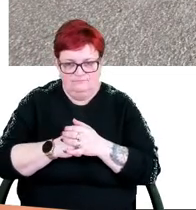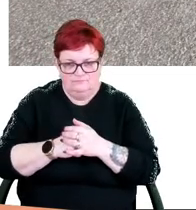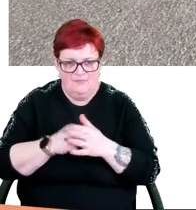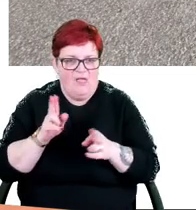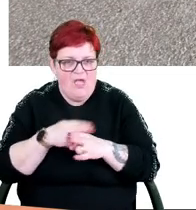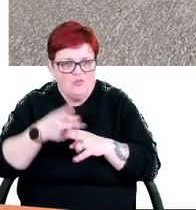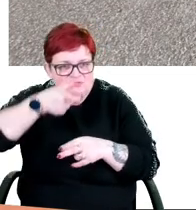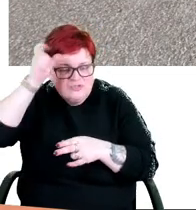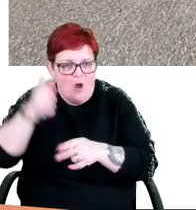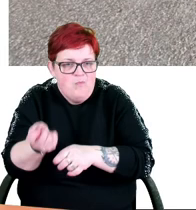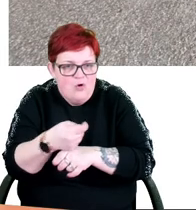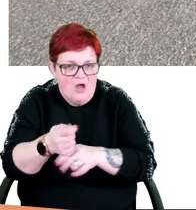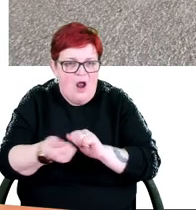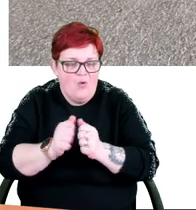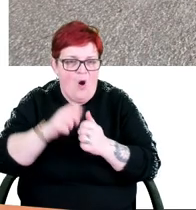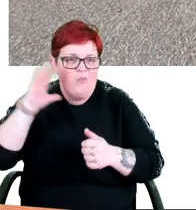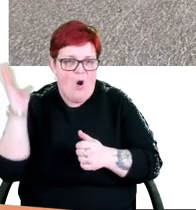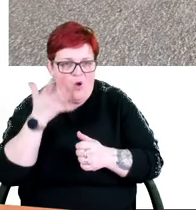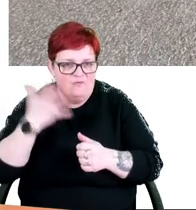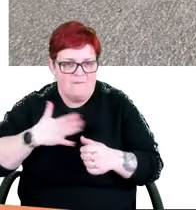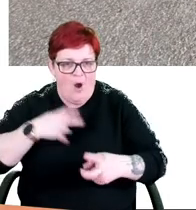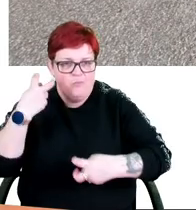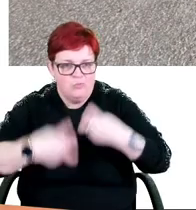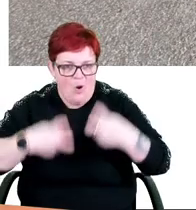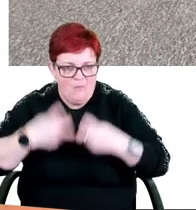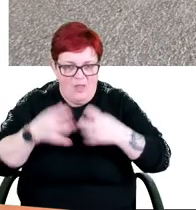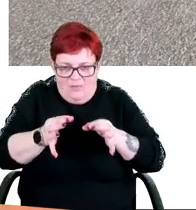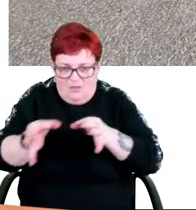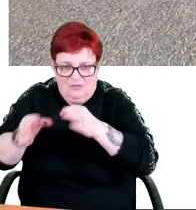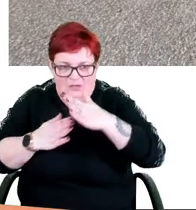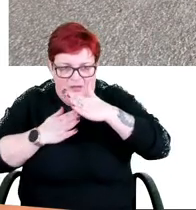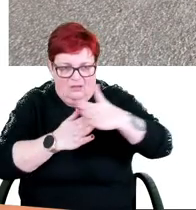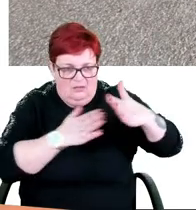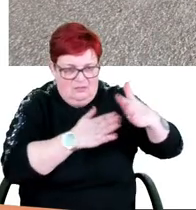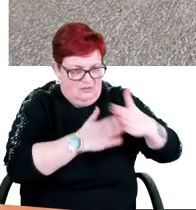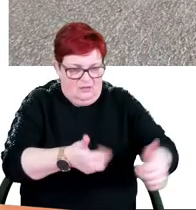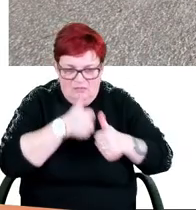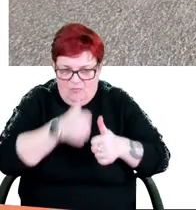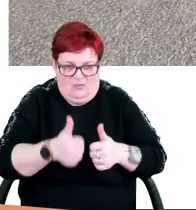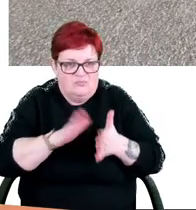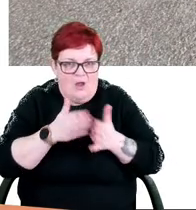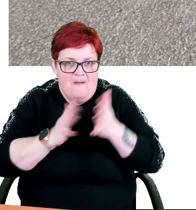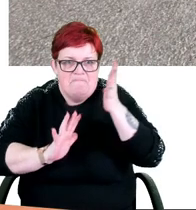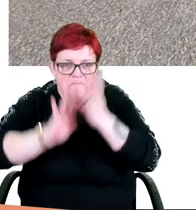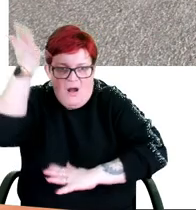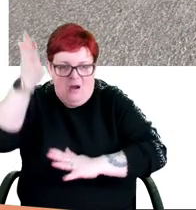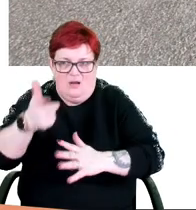to straż pożarna albo pogotowie ma problem z odnalezieniem dojazdu do poszkodowanych ludzi albo palącego się budynku.